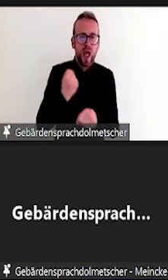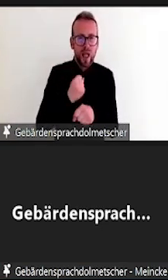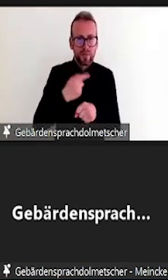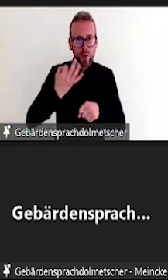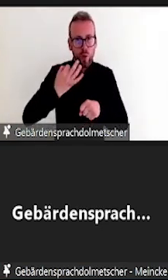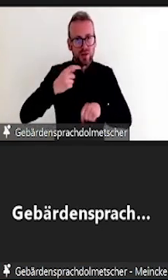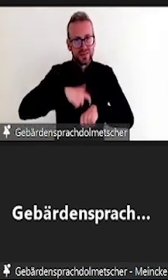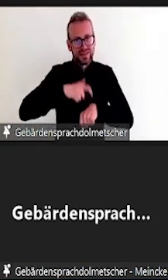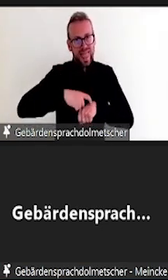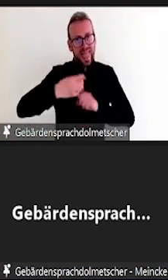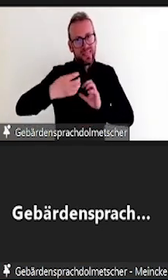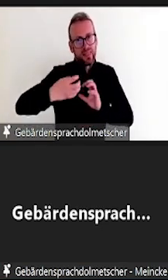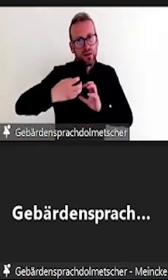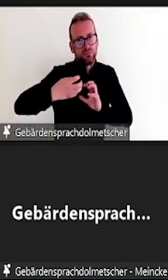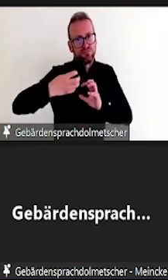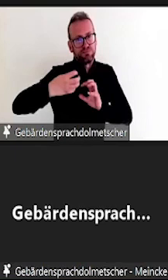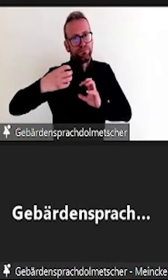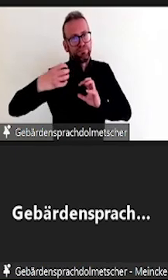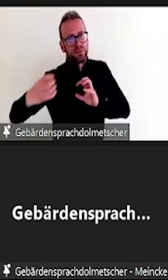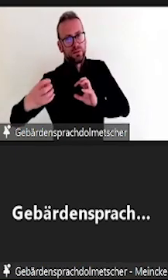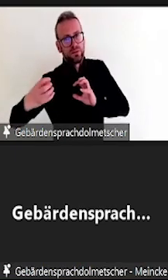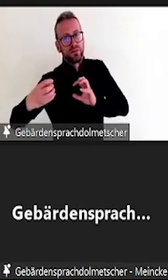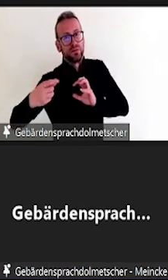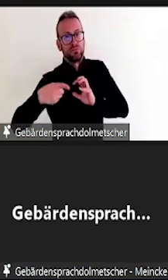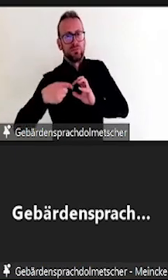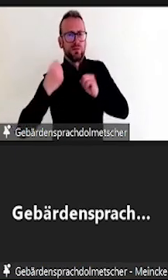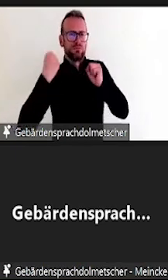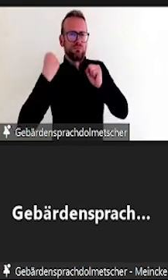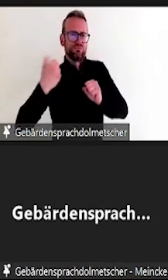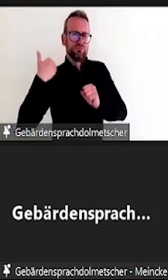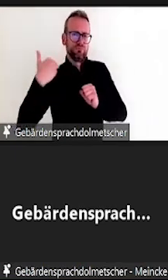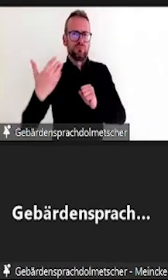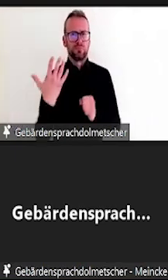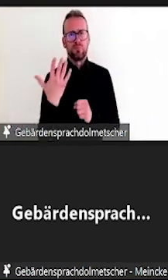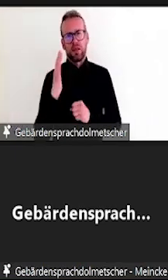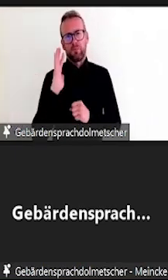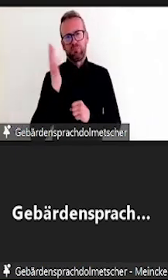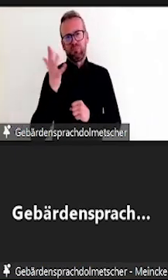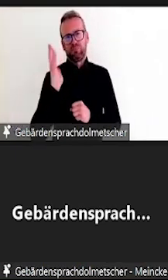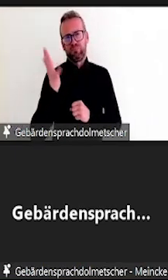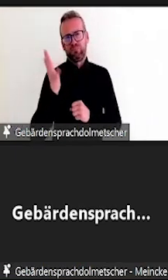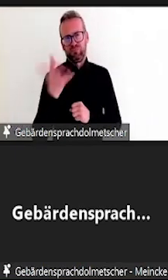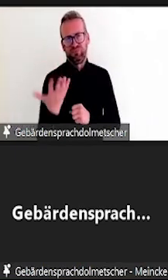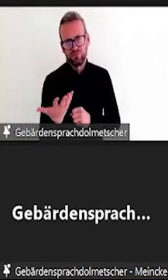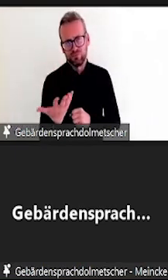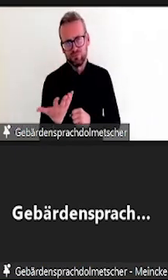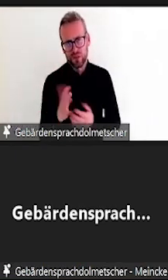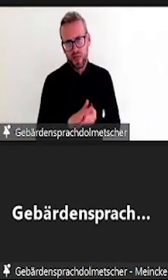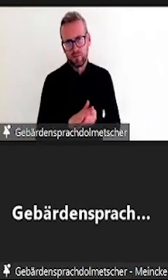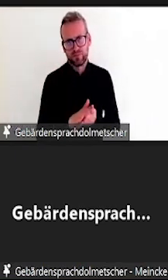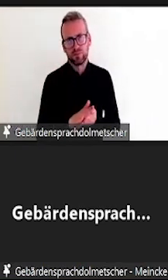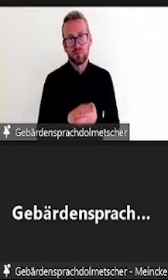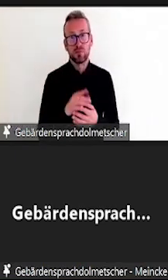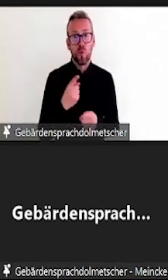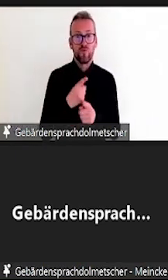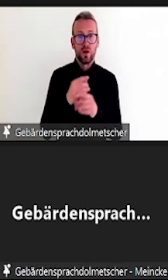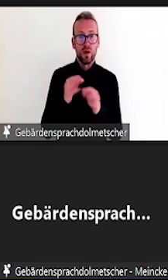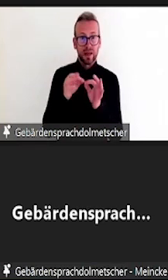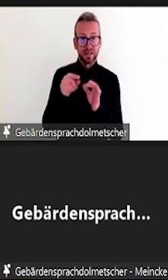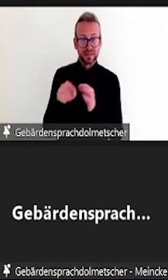dass die Studierenden dann so oft die Toilette aufsuchen können, wie notwendig. Die